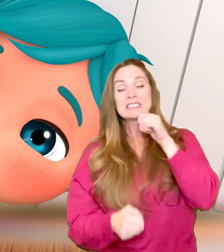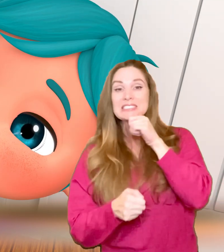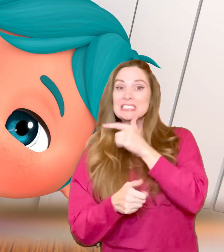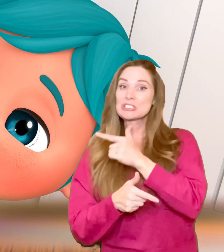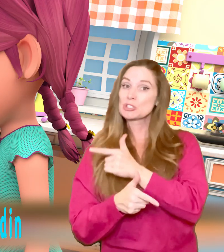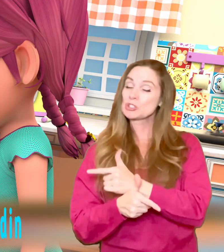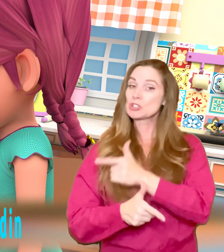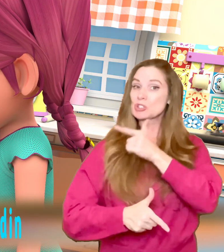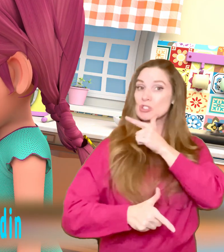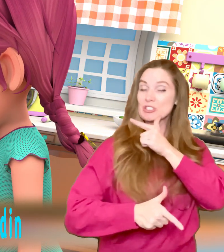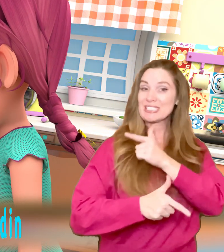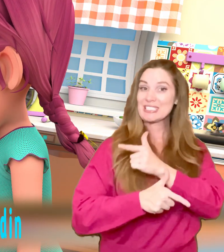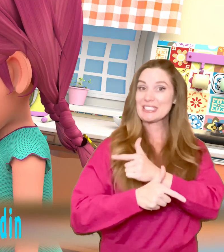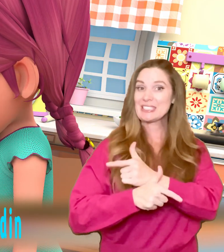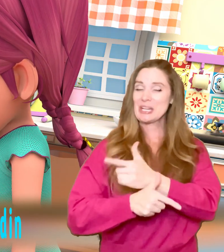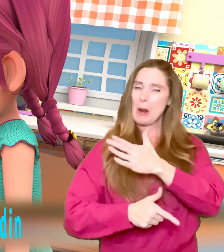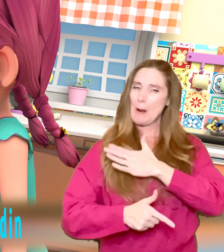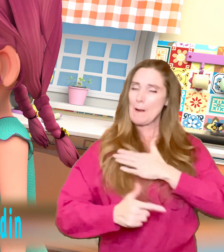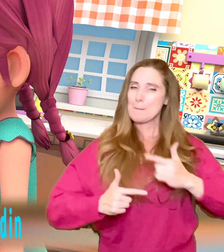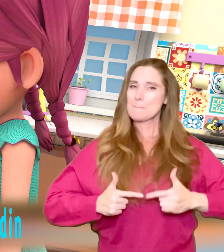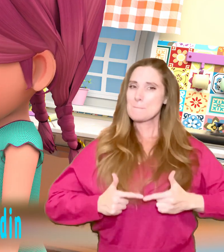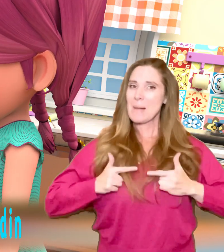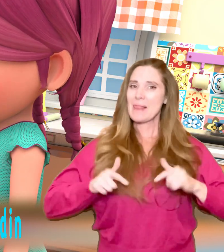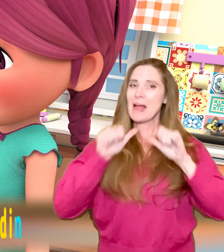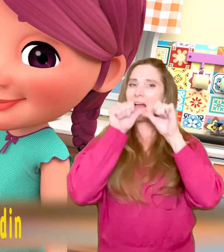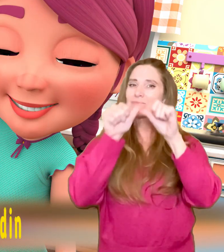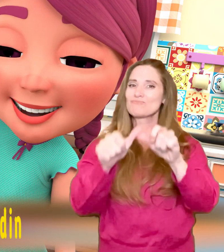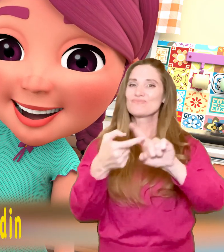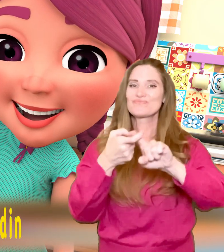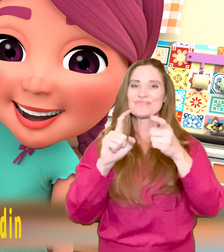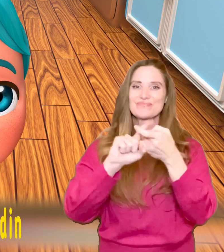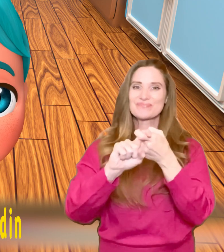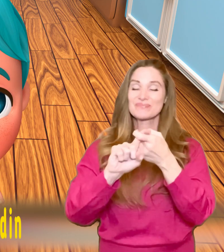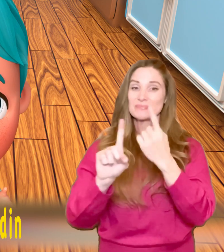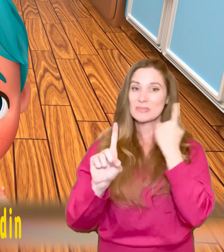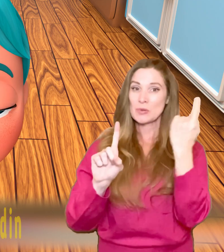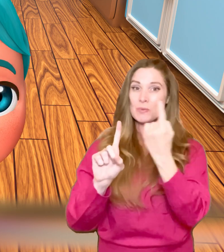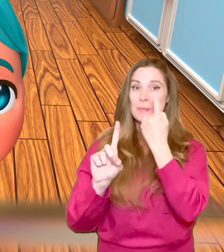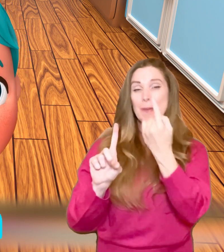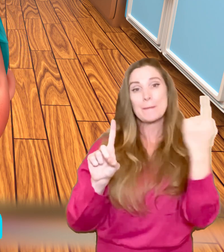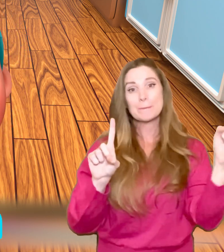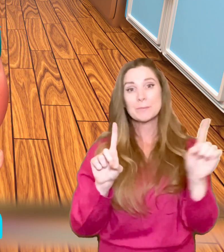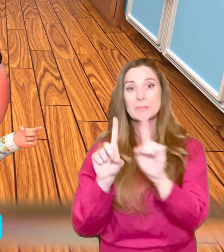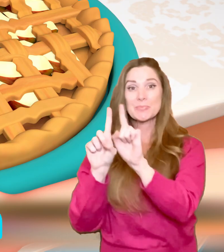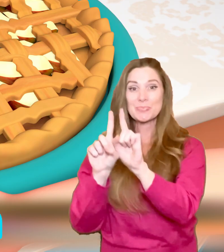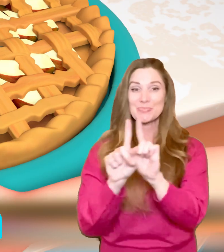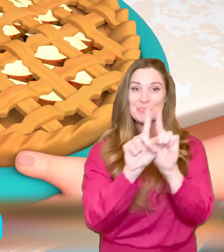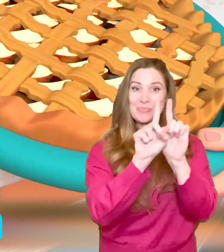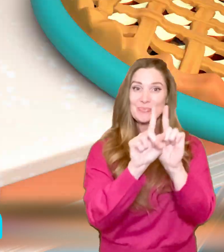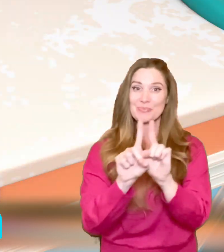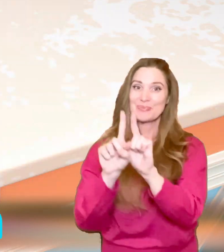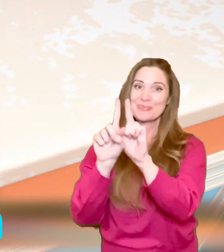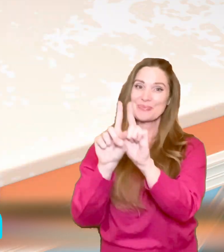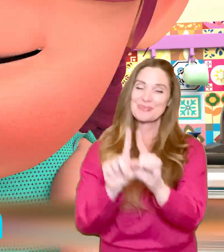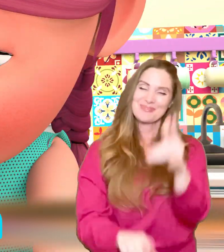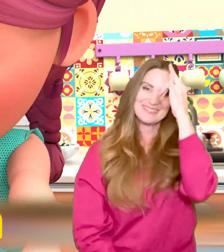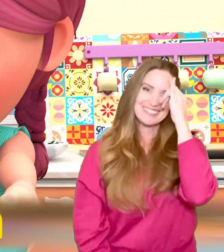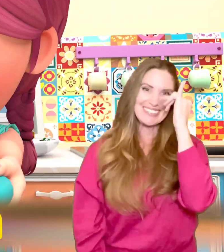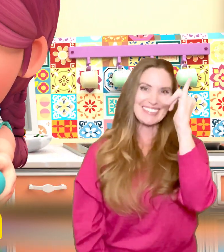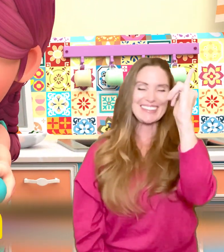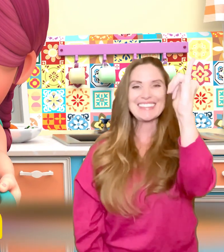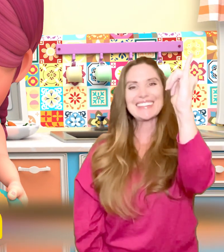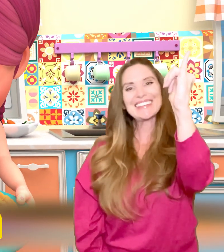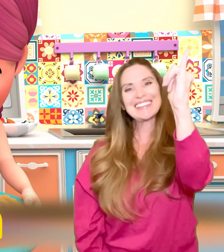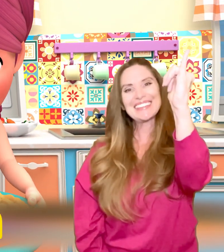Schwester, Schwester, meine beste Freundin, immer bei mir, seit am